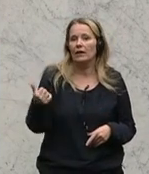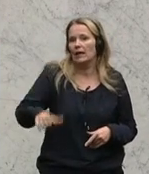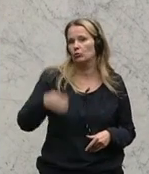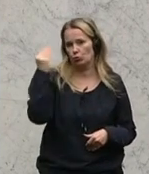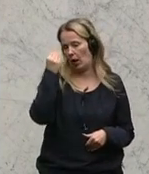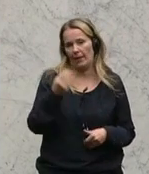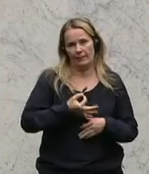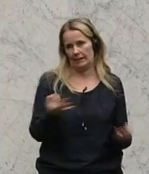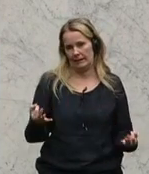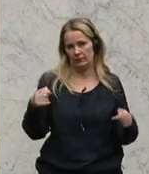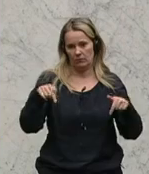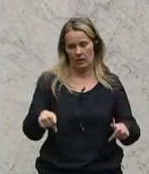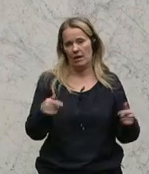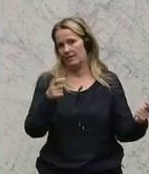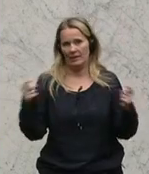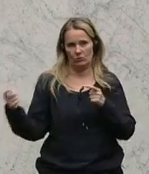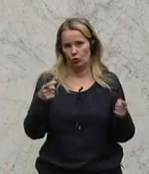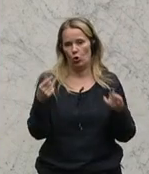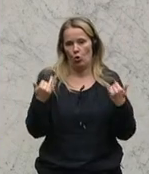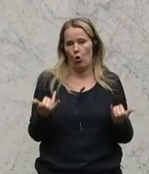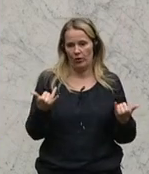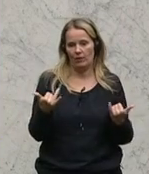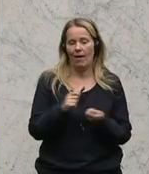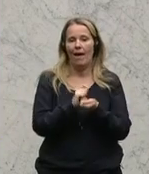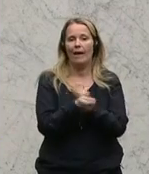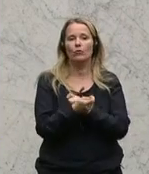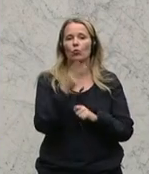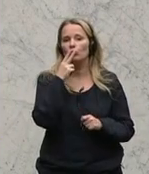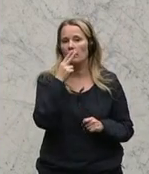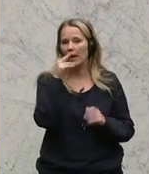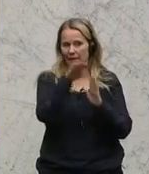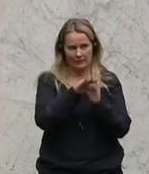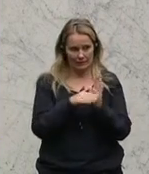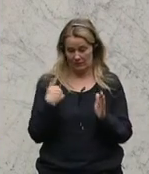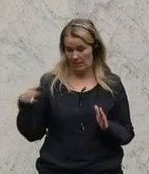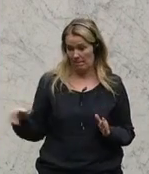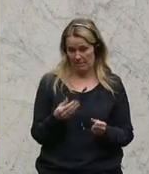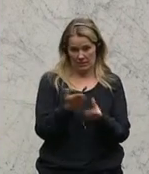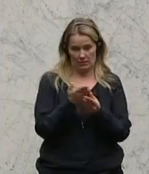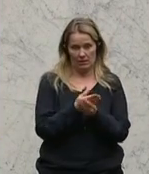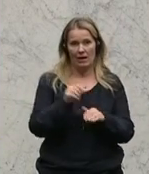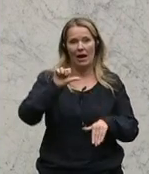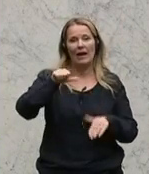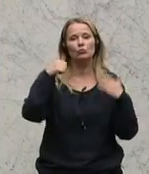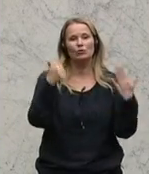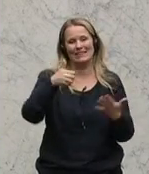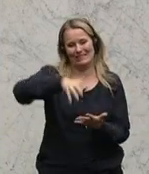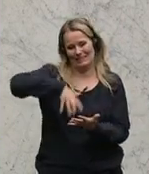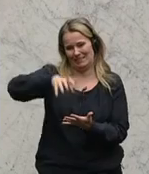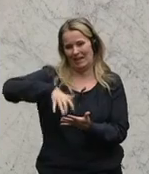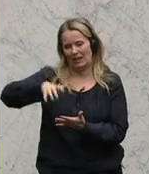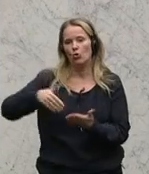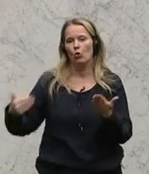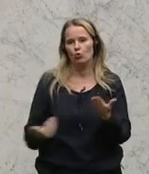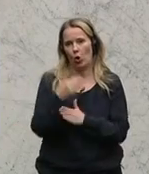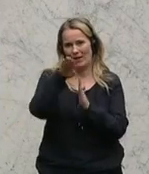Wir diskutieren heute die Änderung des Tabakgesetzes. Ich habe es hier mit, 61 Seiten neuer